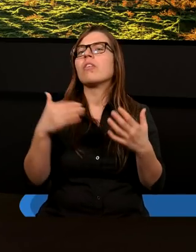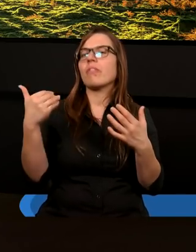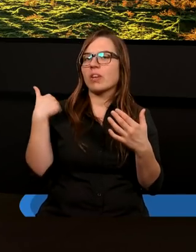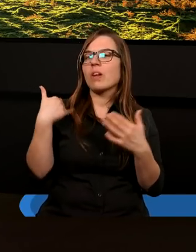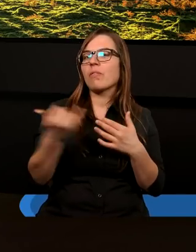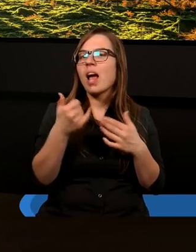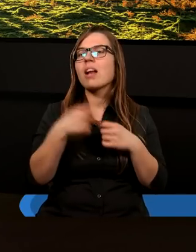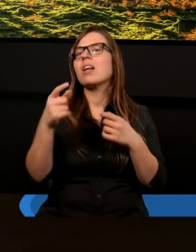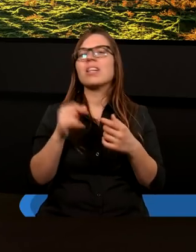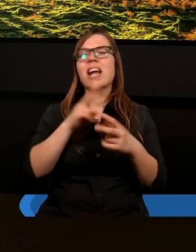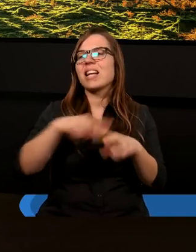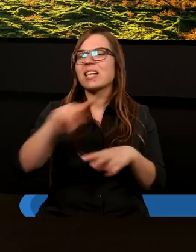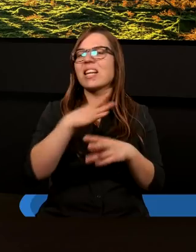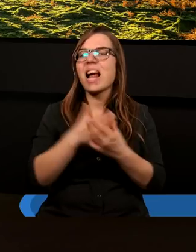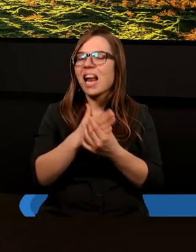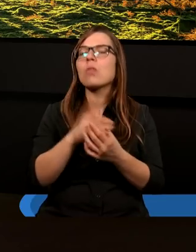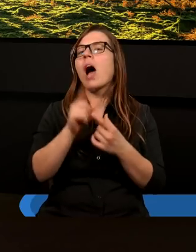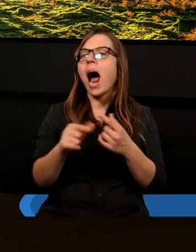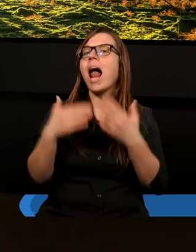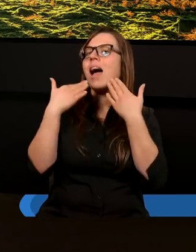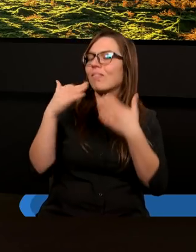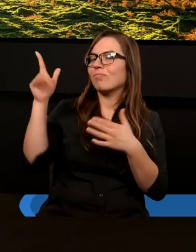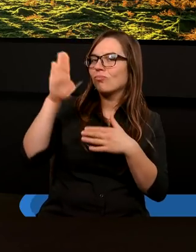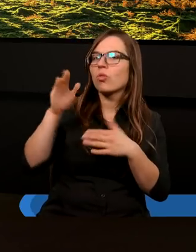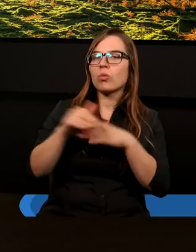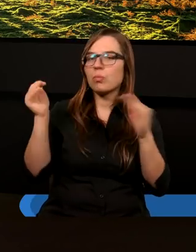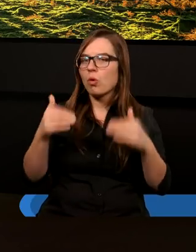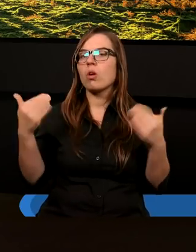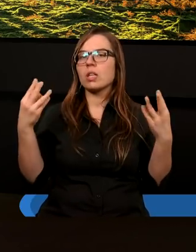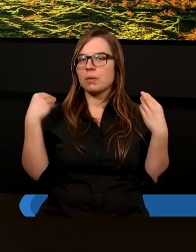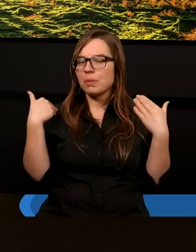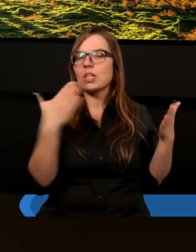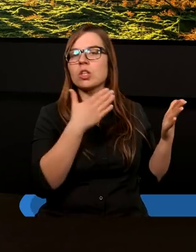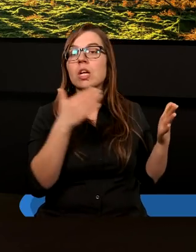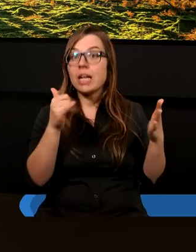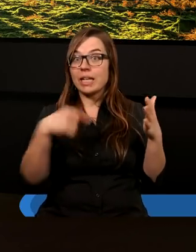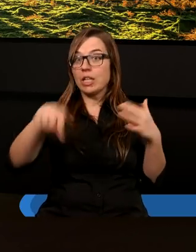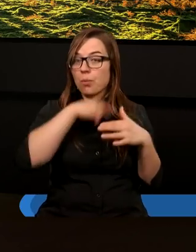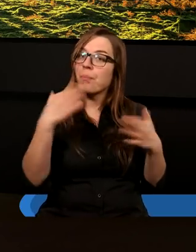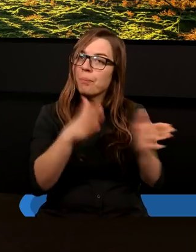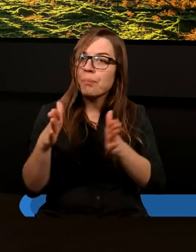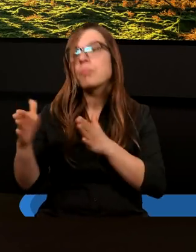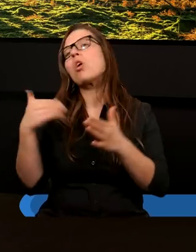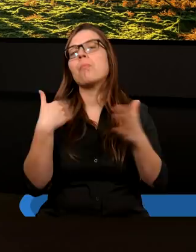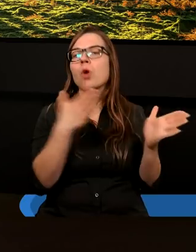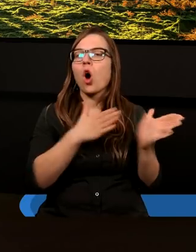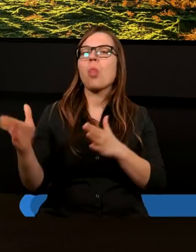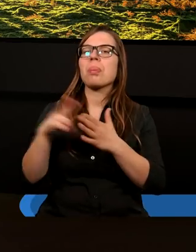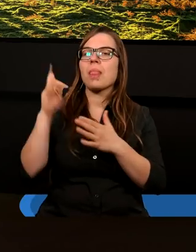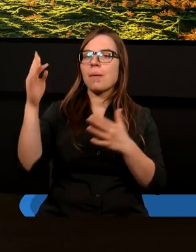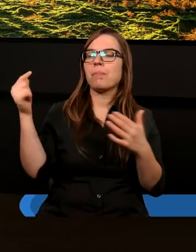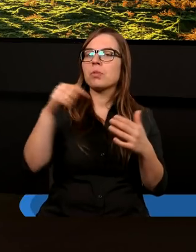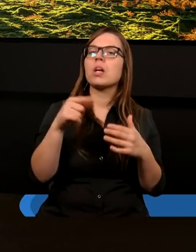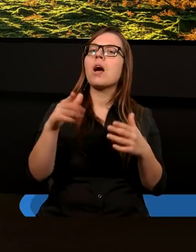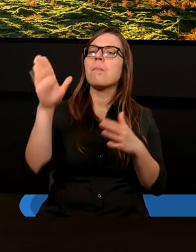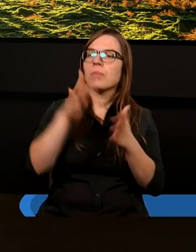wieczność, no i przygotowuje miejsce. tak, żebyśmy byli gotowi na to spotkanie z Nim, Pan Jezus zajął